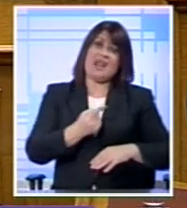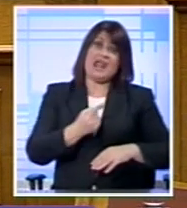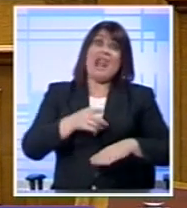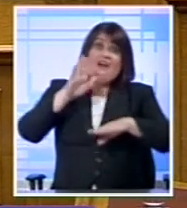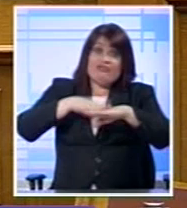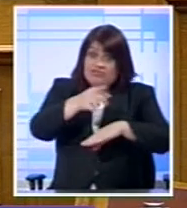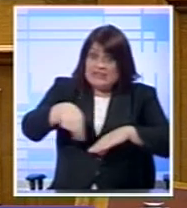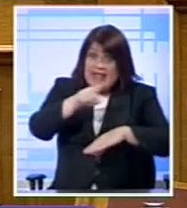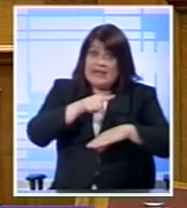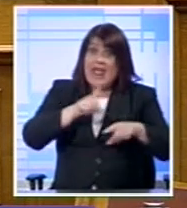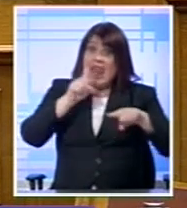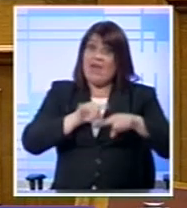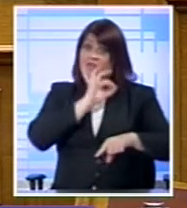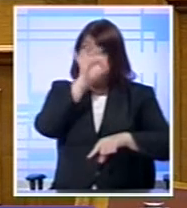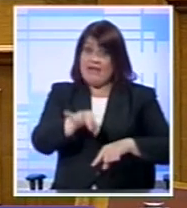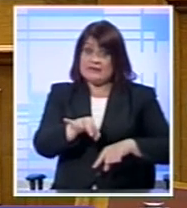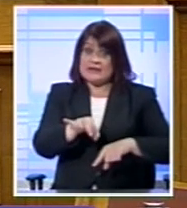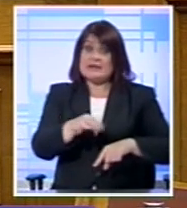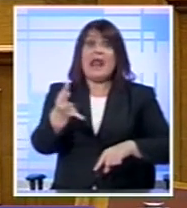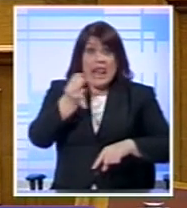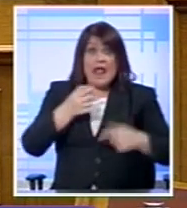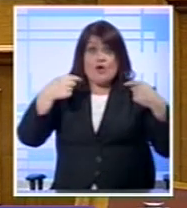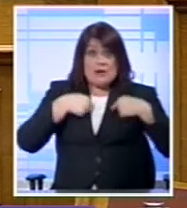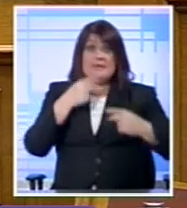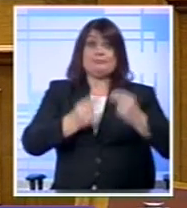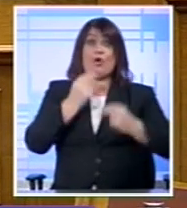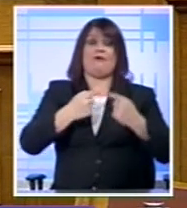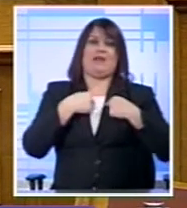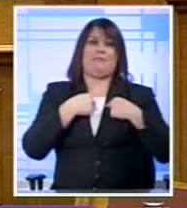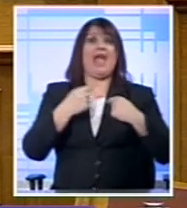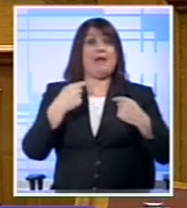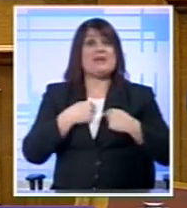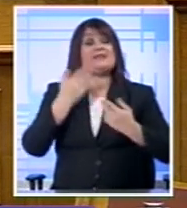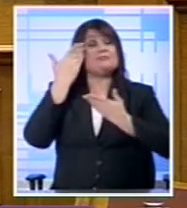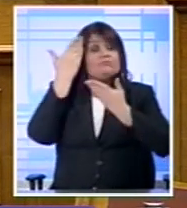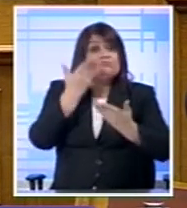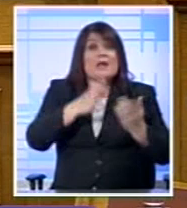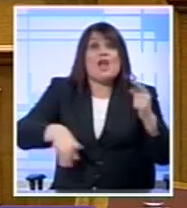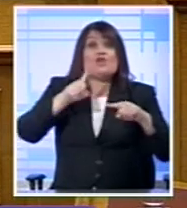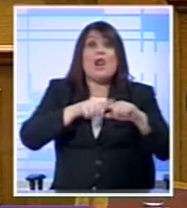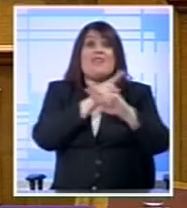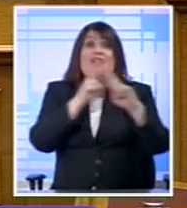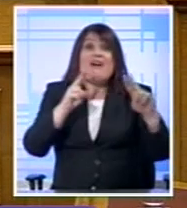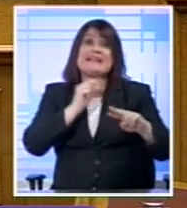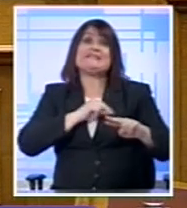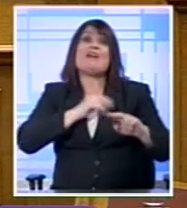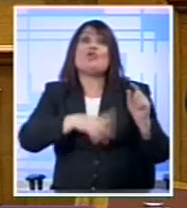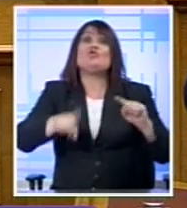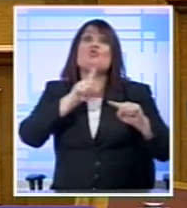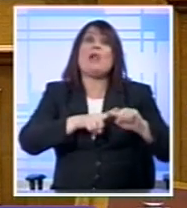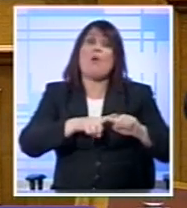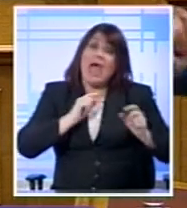το πρόβλημα Αλλά δεν είμαστε το πρόβλημα του ελληνικού λαού Εμείς υπηρετούμε ακριβώς τη διαφάνεια Και τα συμφέροντα του ελληνικού λαού